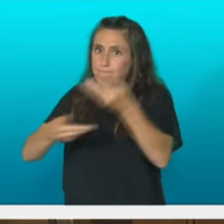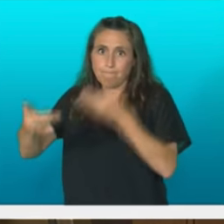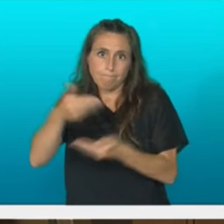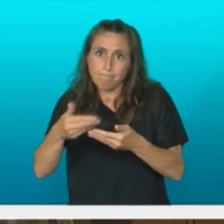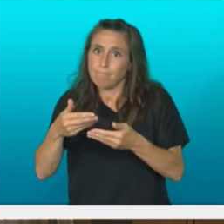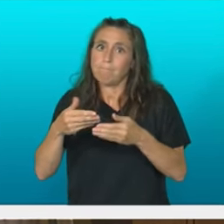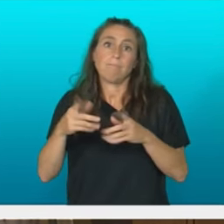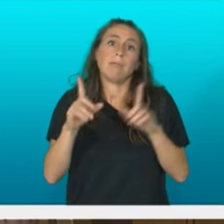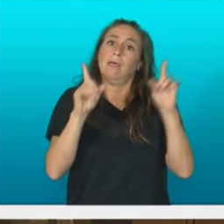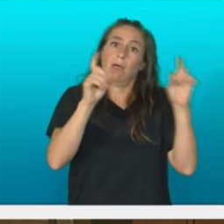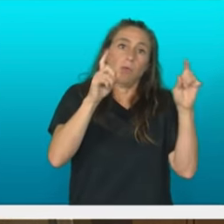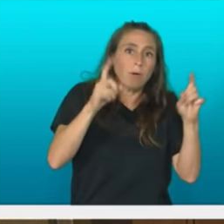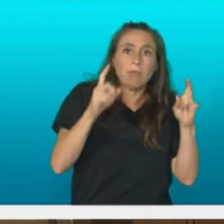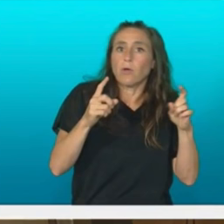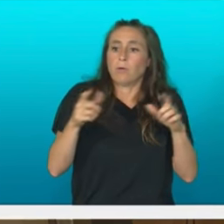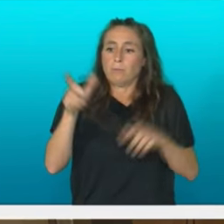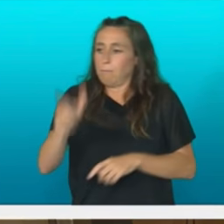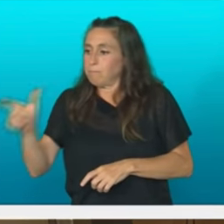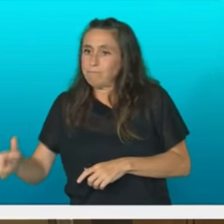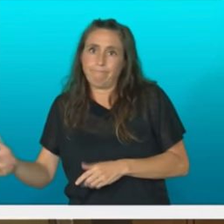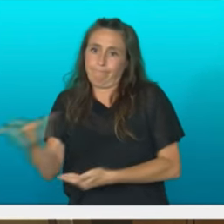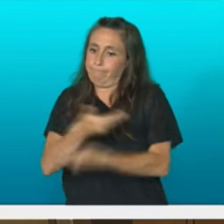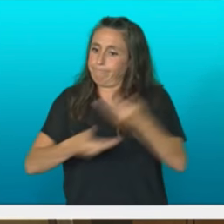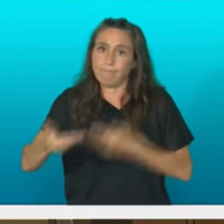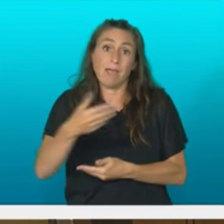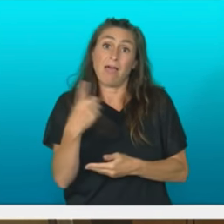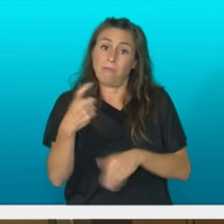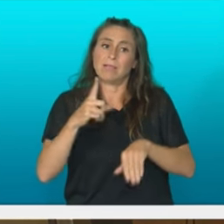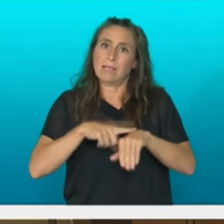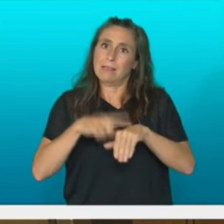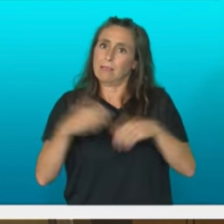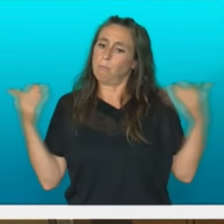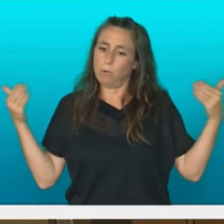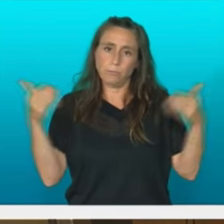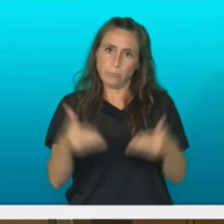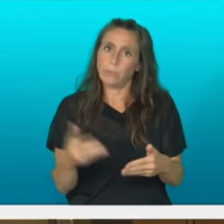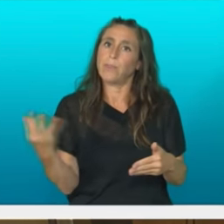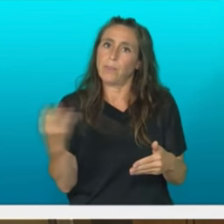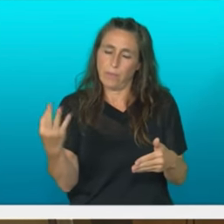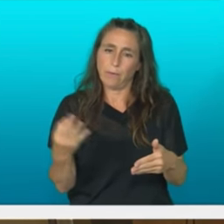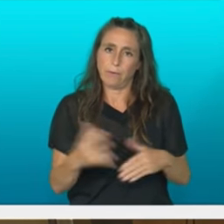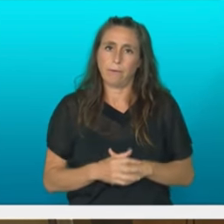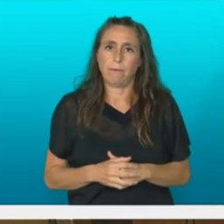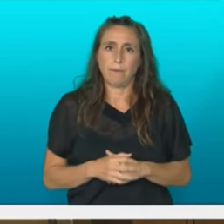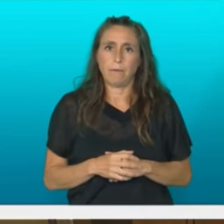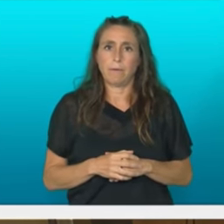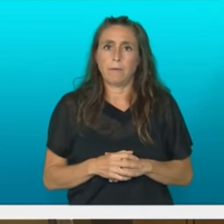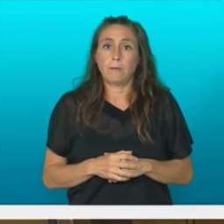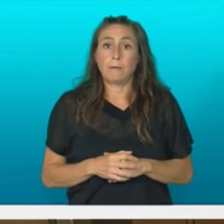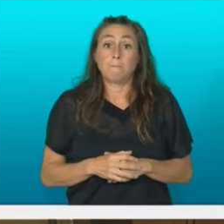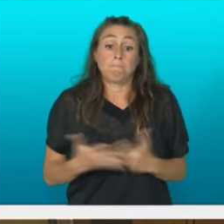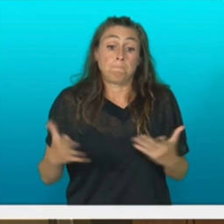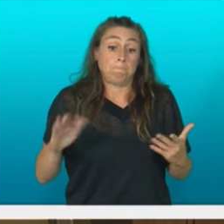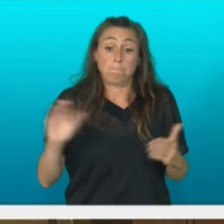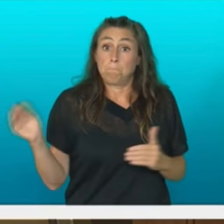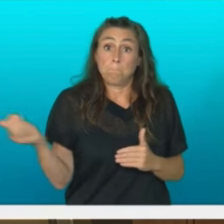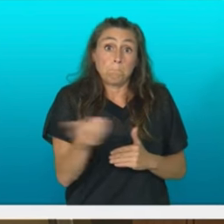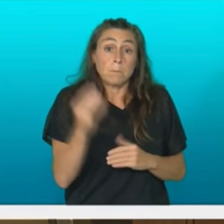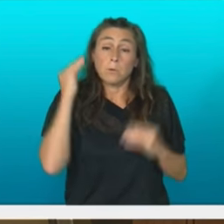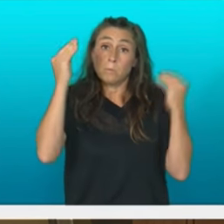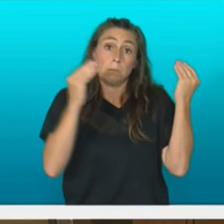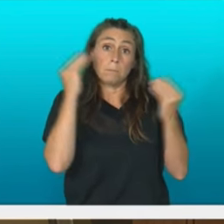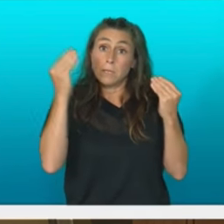berriak sortu behar dira denbora eskaini behar diogu honi urkulu jauna euskal herria bildutik eskuntza